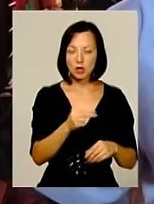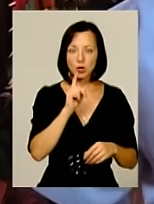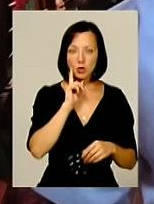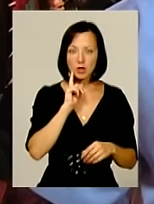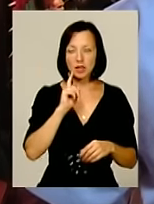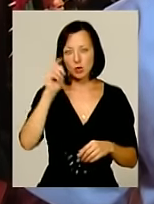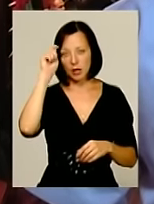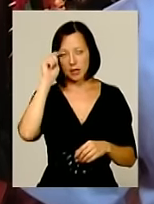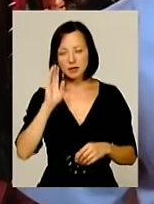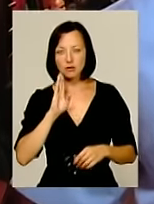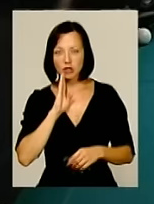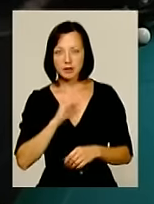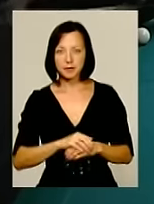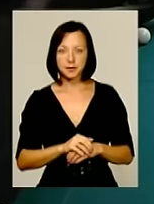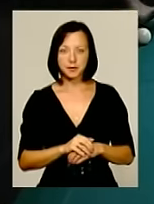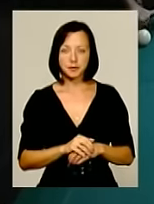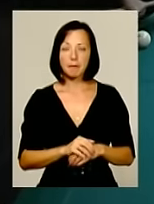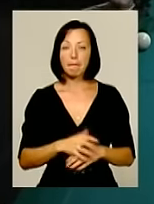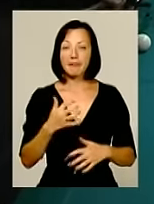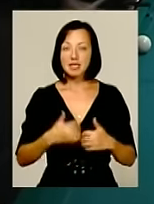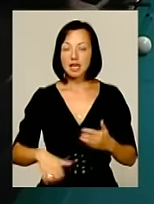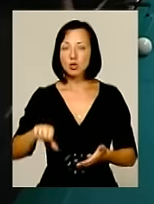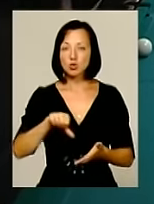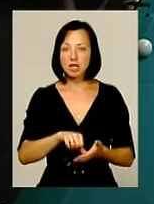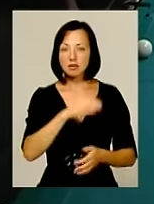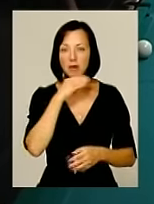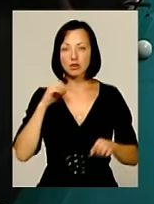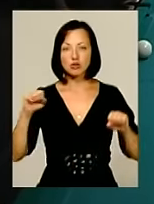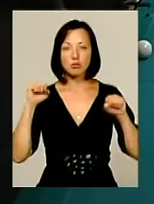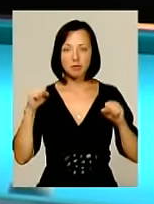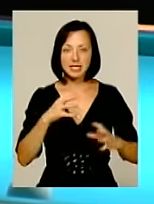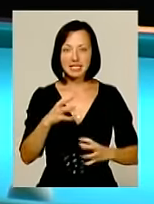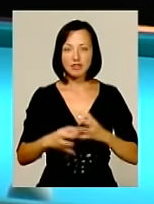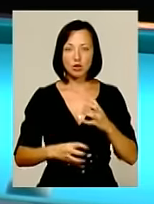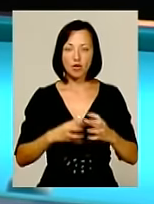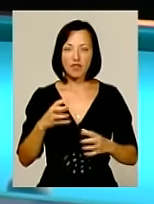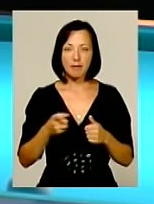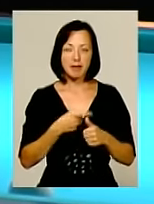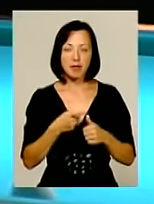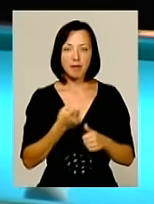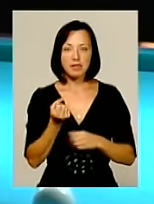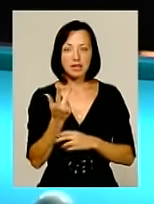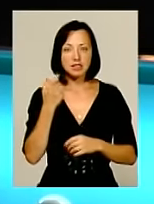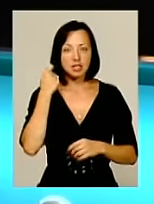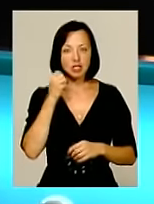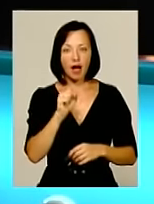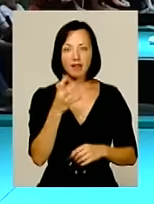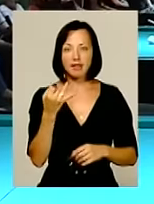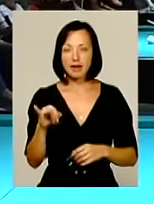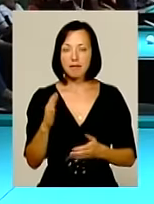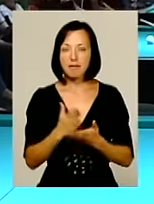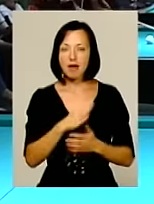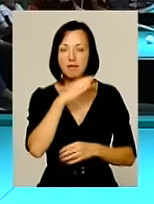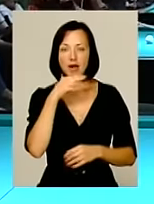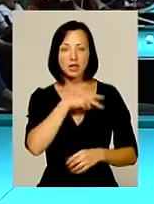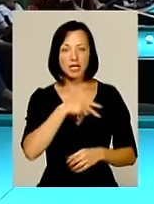юніорів, один серед юнаків і один серед дівчат. Серед учасників – чимало спортсменів зі світовим ім'ям. 13-річний Андрій уже має чимало